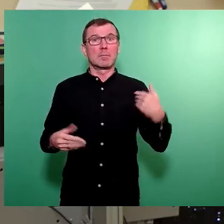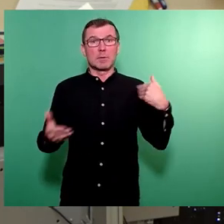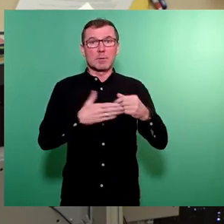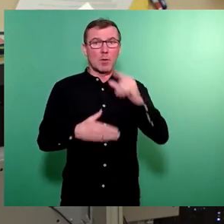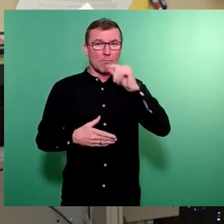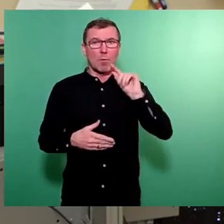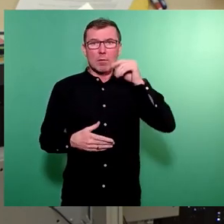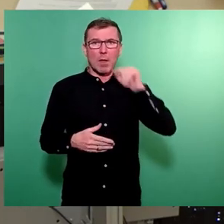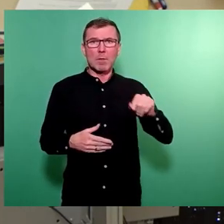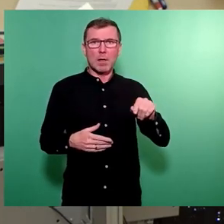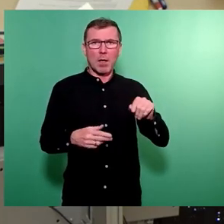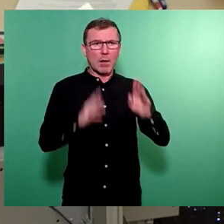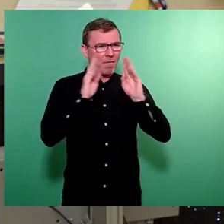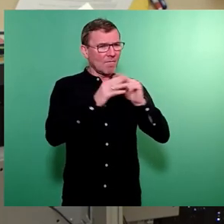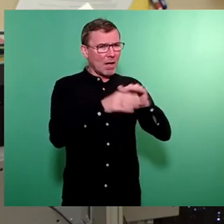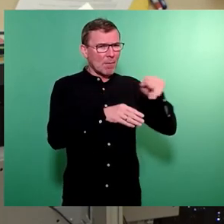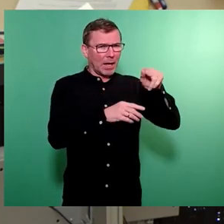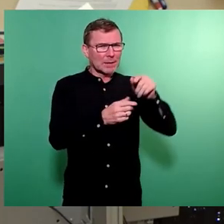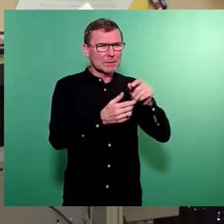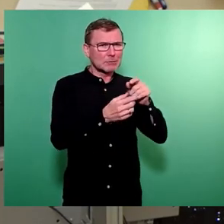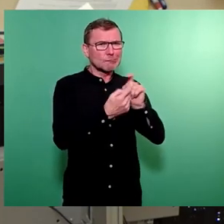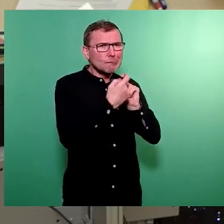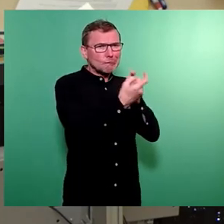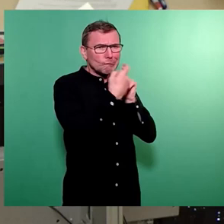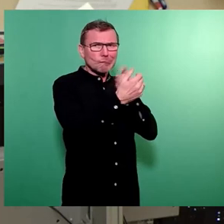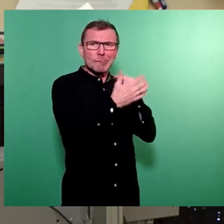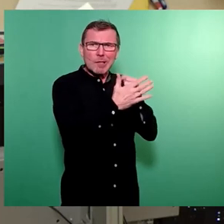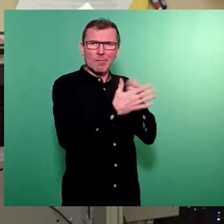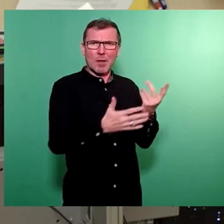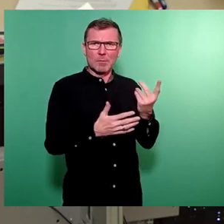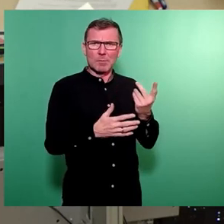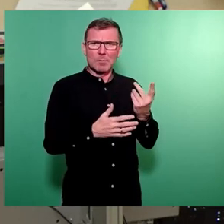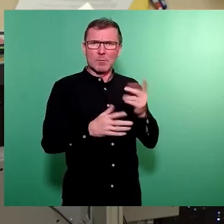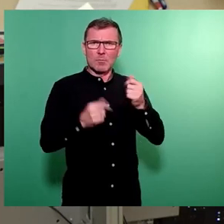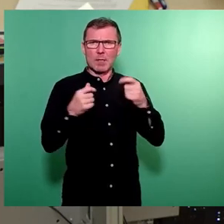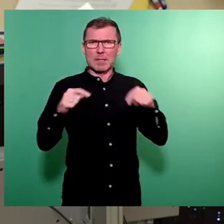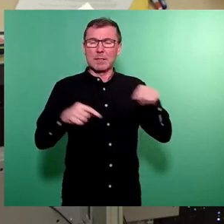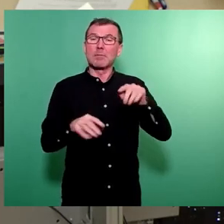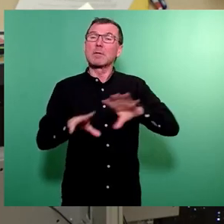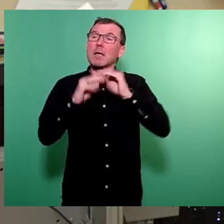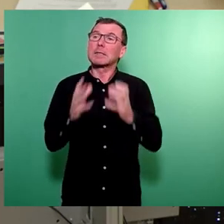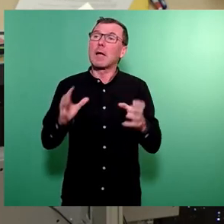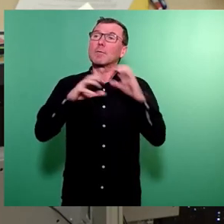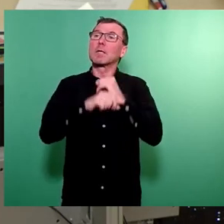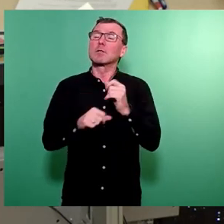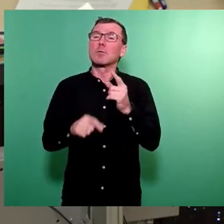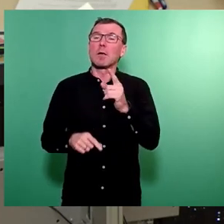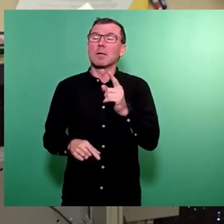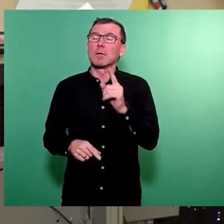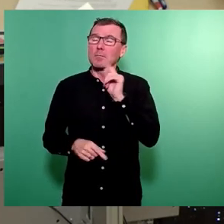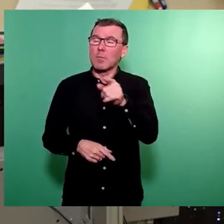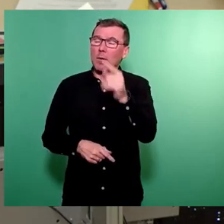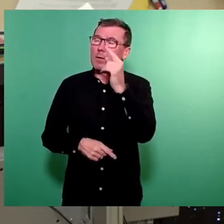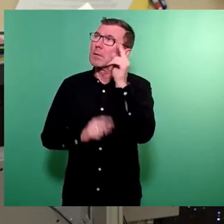in ihren jeweiligen Fachbereichen gerungen haben, denn ich möchte es nochmal in der Gesamtsumme sagen, weil ich glaube, diese Summe muss man sich auch auf der Zunge